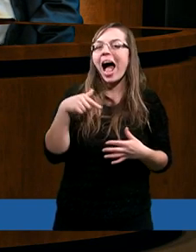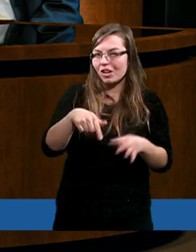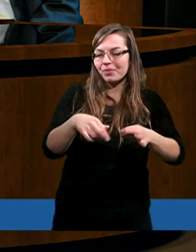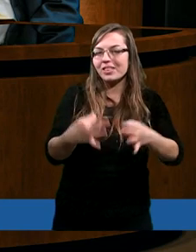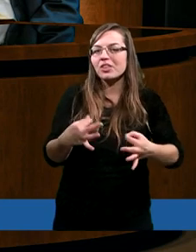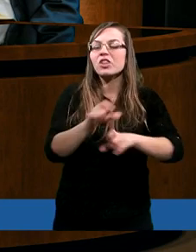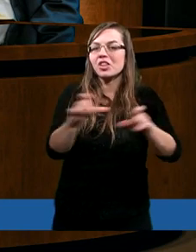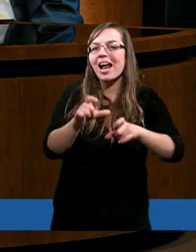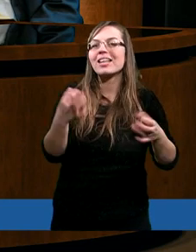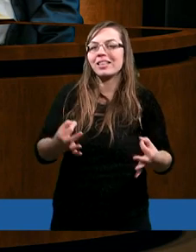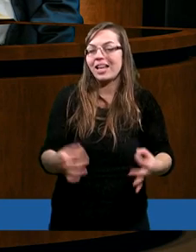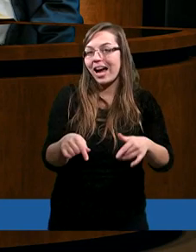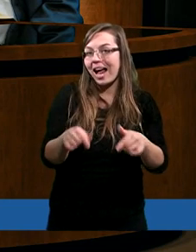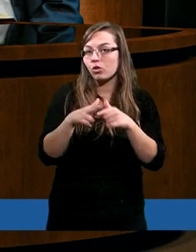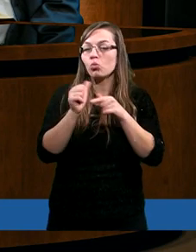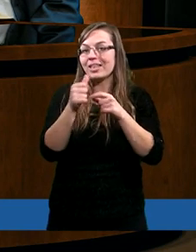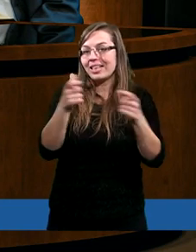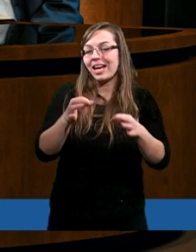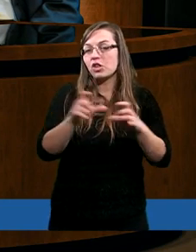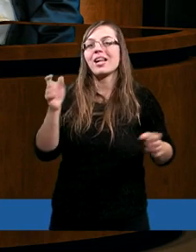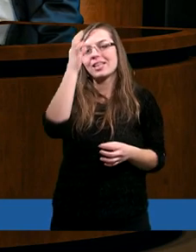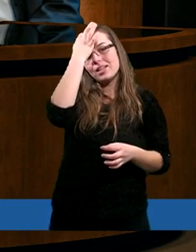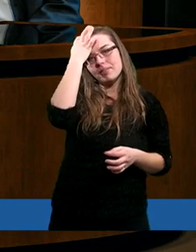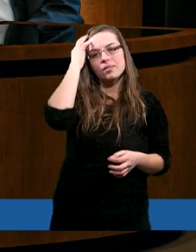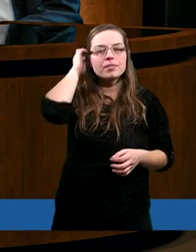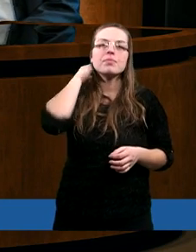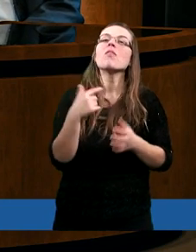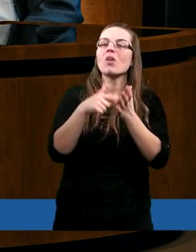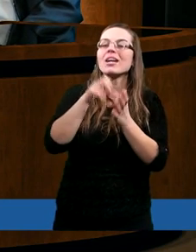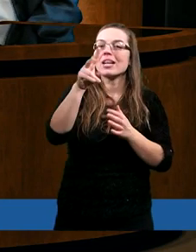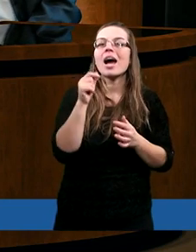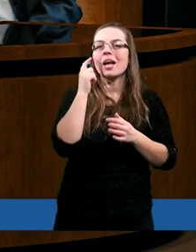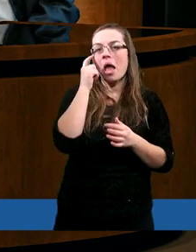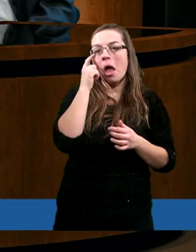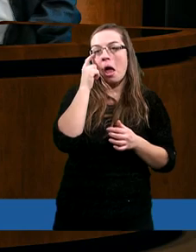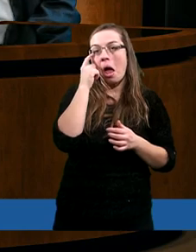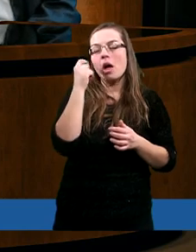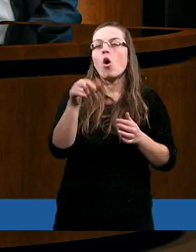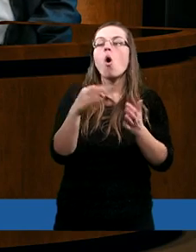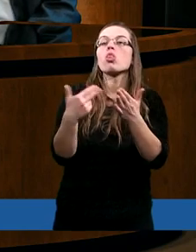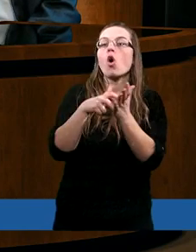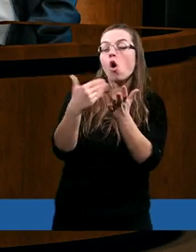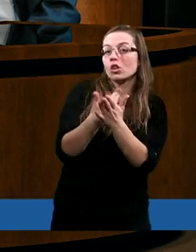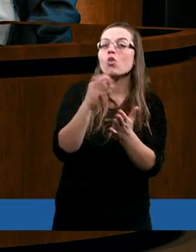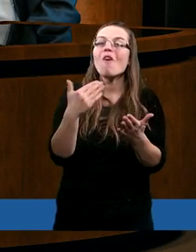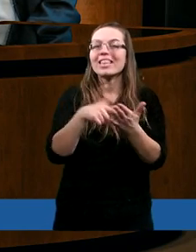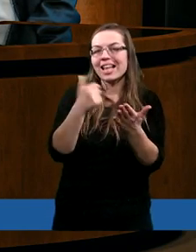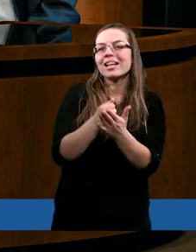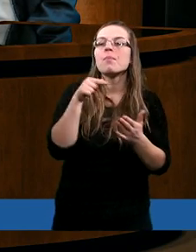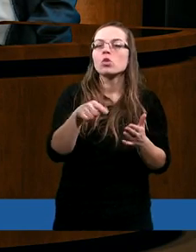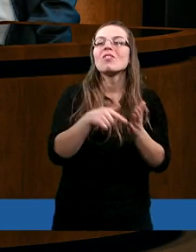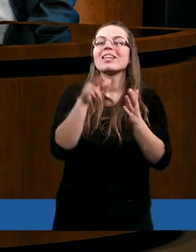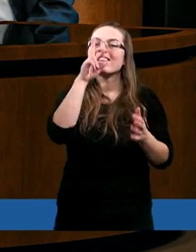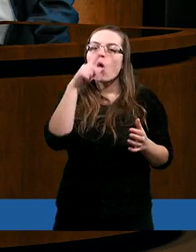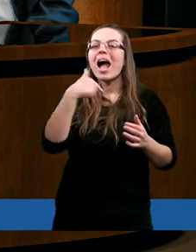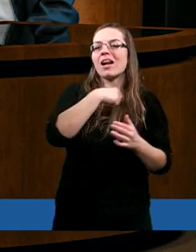i w czasach apostołów? Właśnie takie, jeżeli chodzi o Nowy Testament, to tak mi